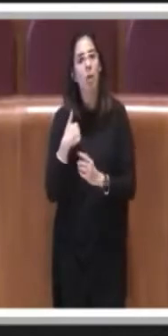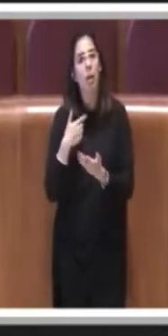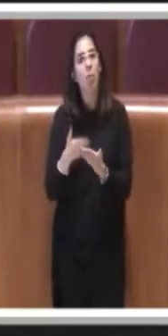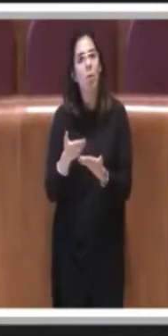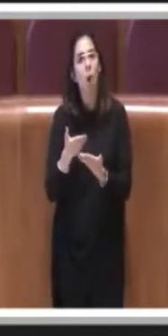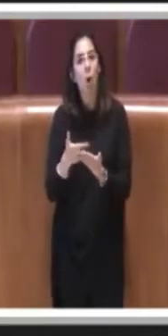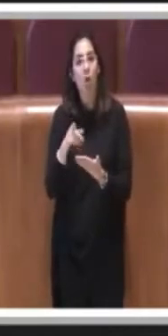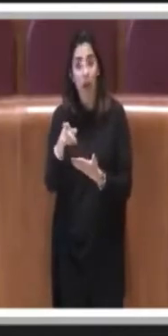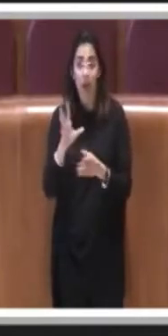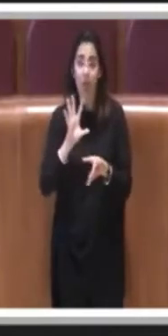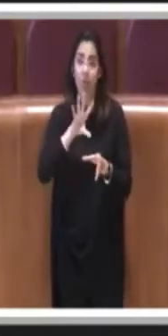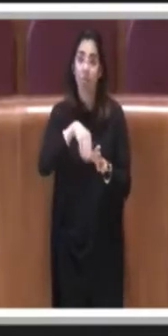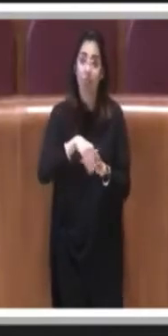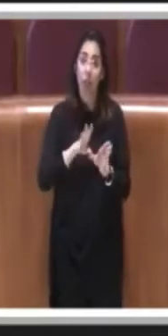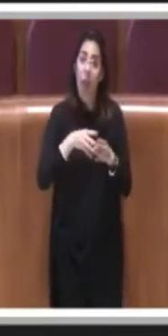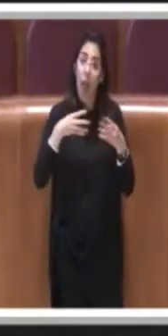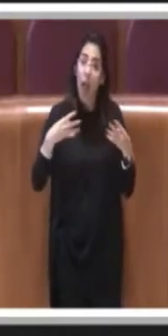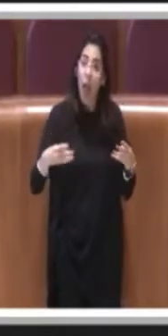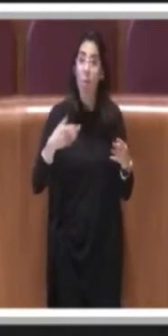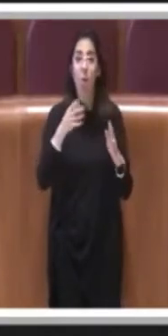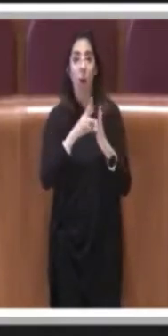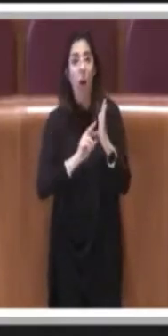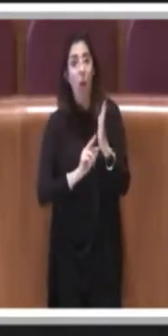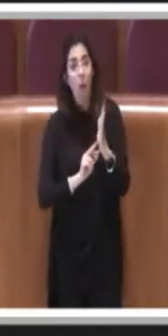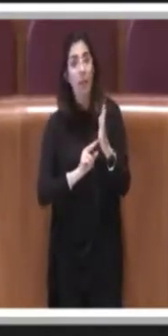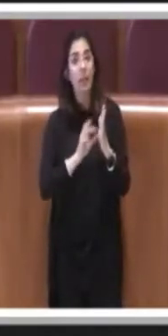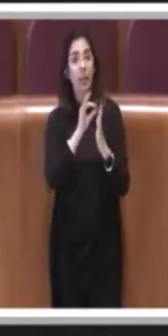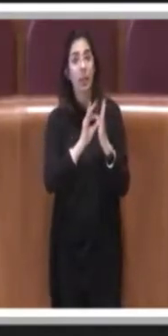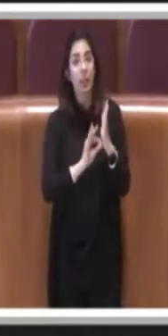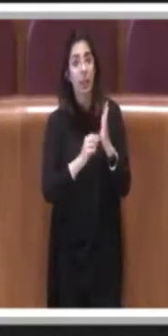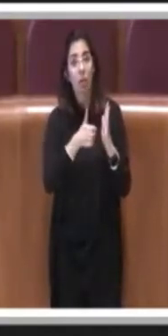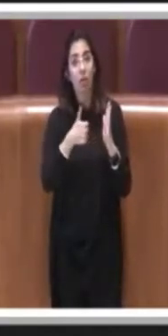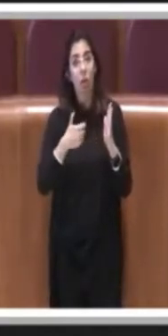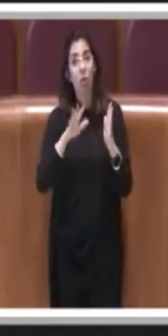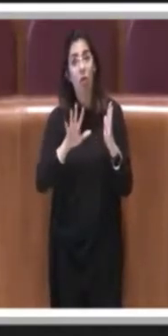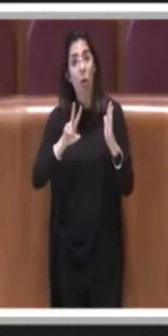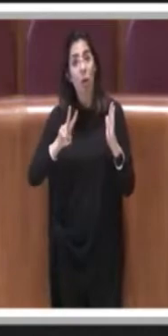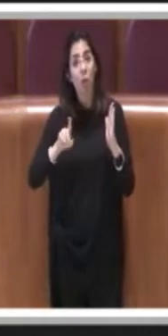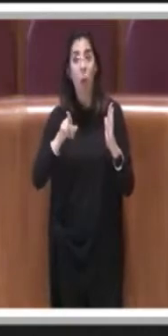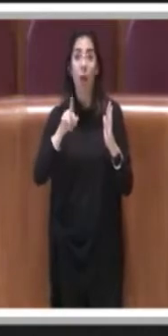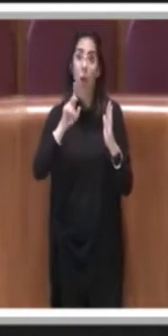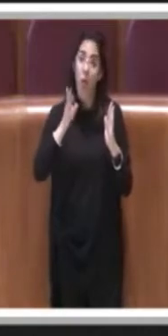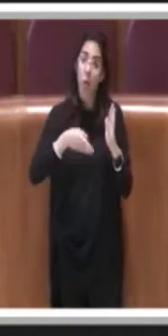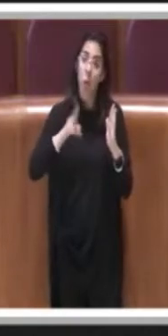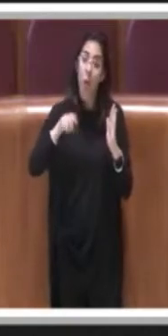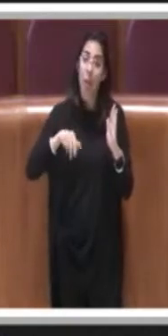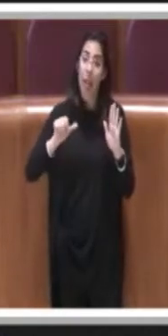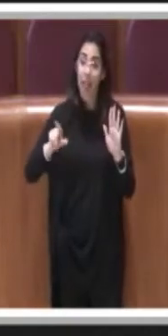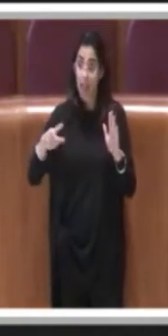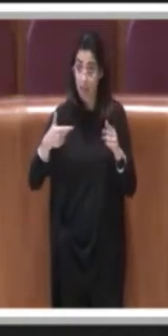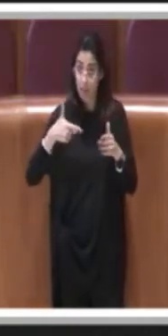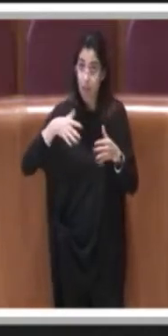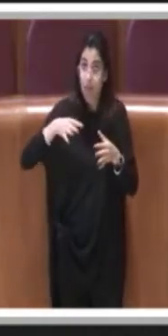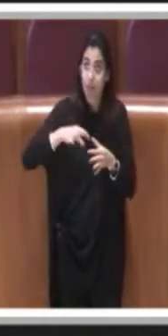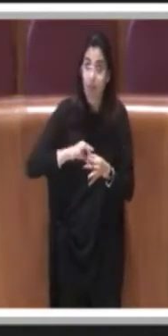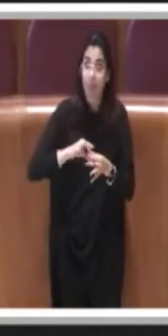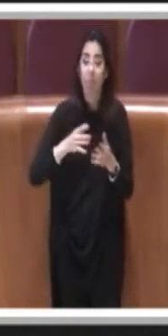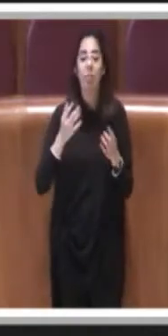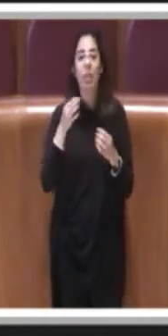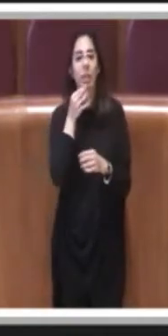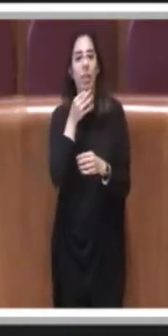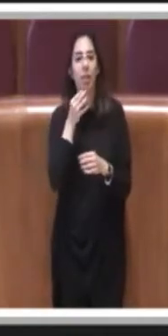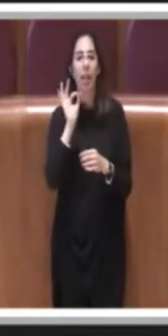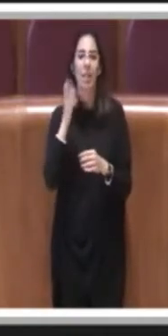soggetto ai requisiti previsti dalla 152 del 2006. Dunque, votando in modo separato le